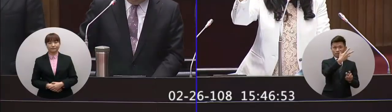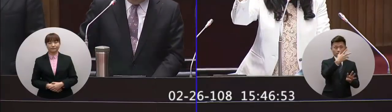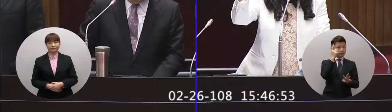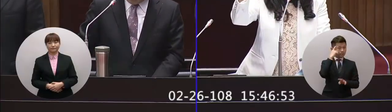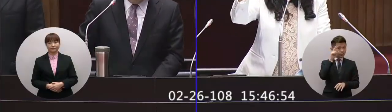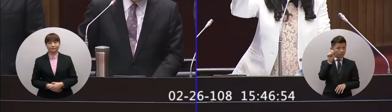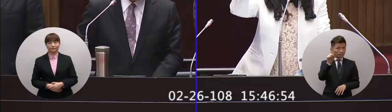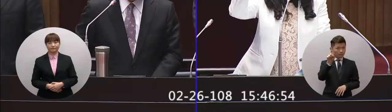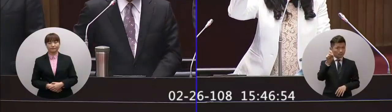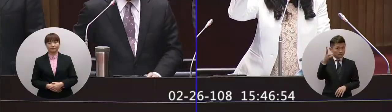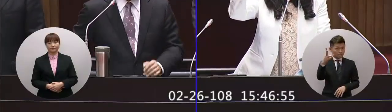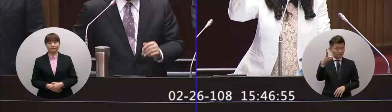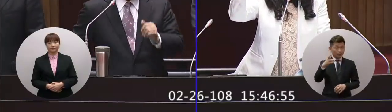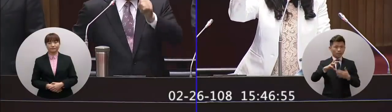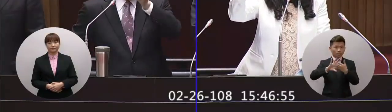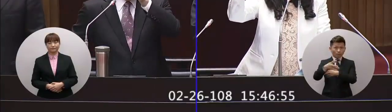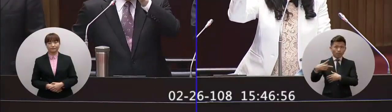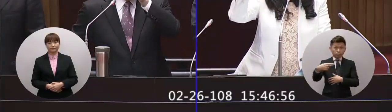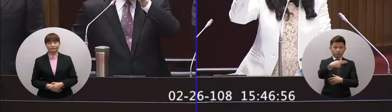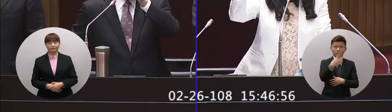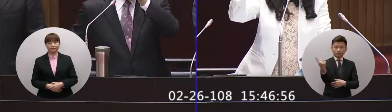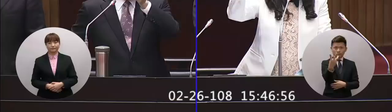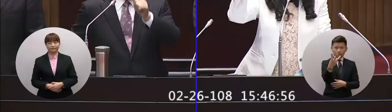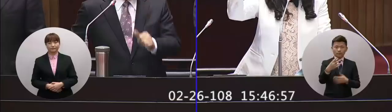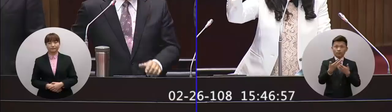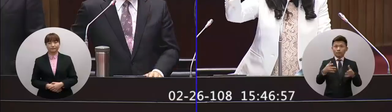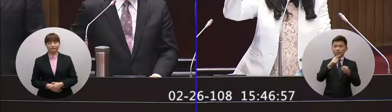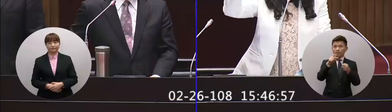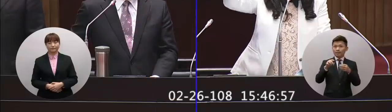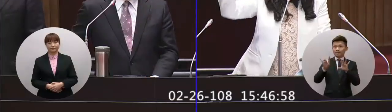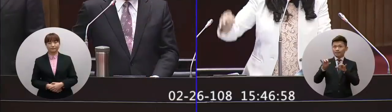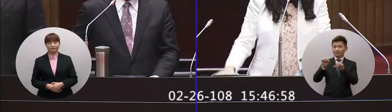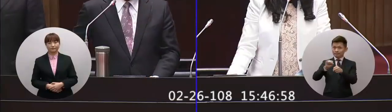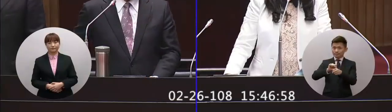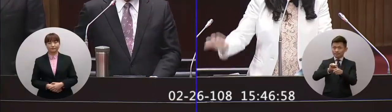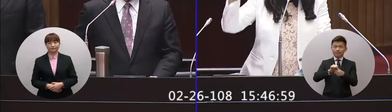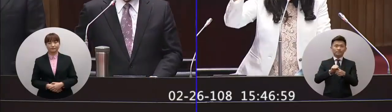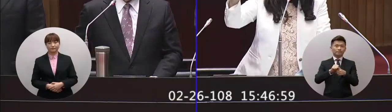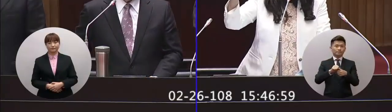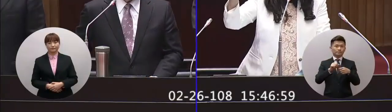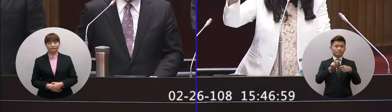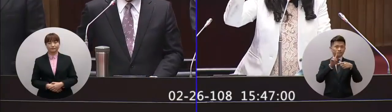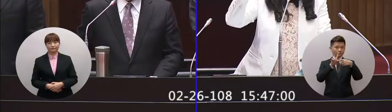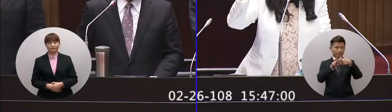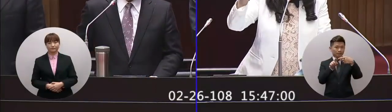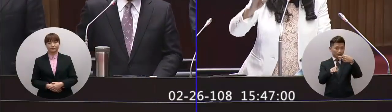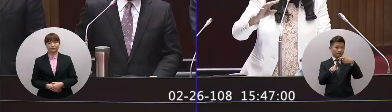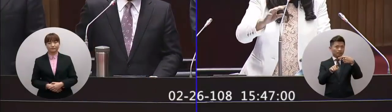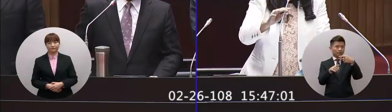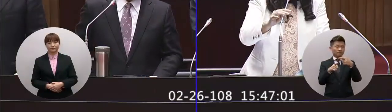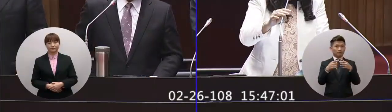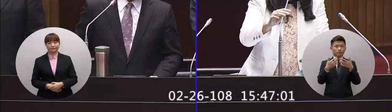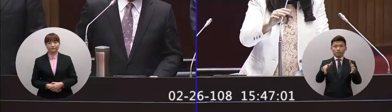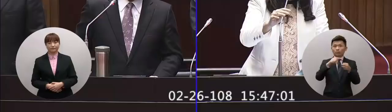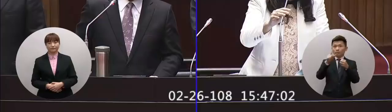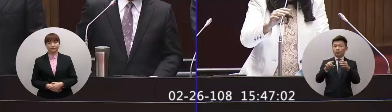113天我們斷交了三個國家多明尼加布吉納法所薩爾瓦多而其中多明